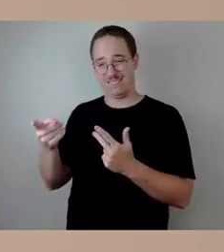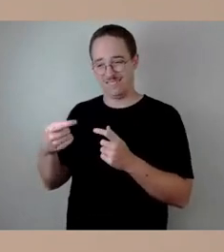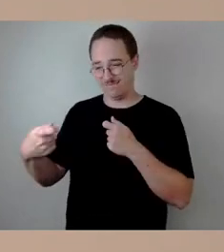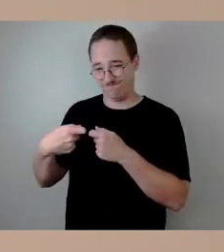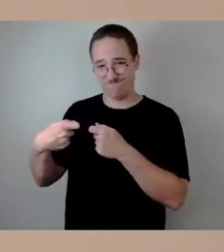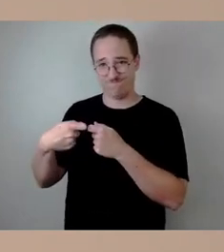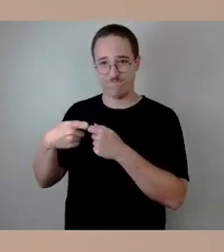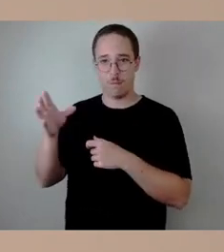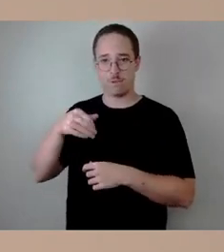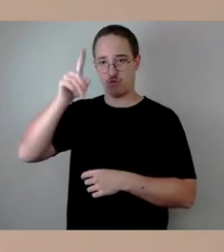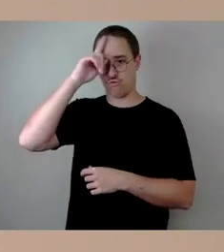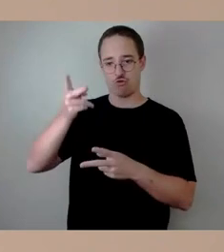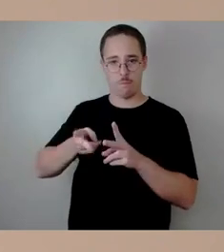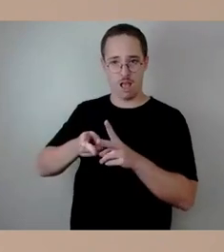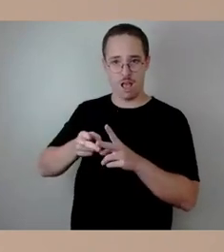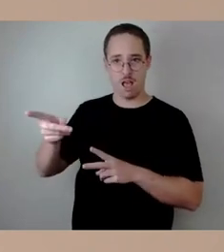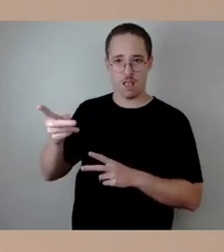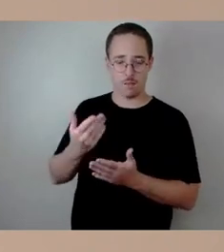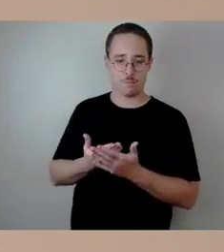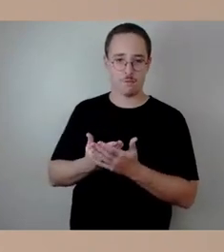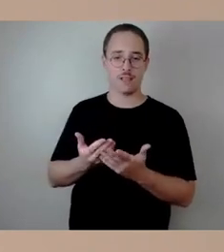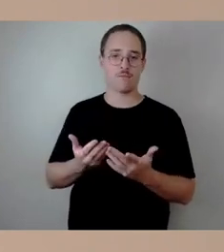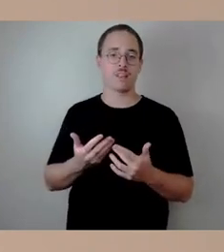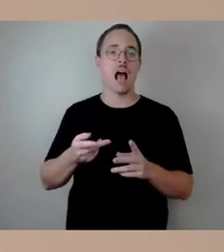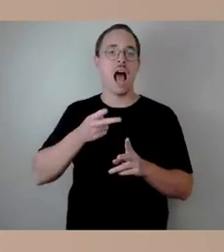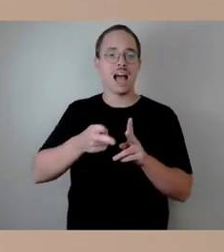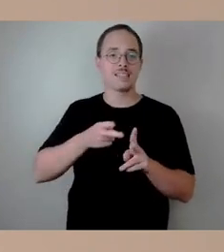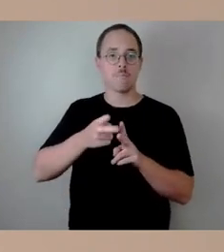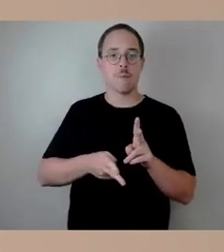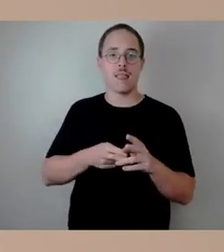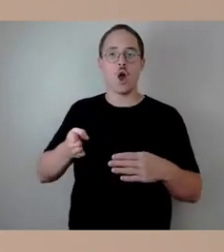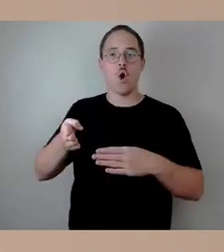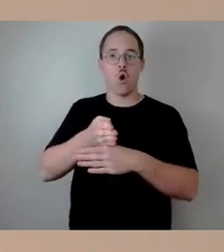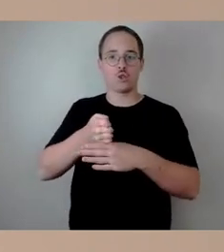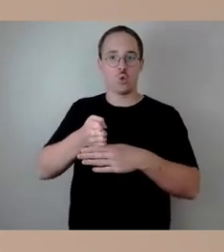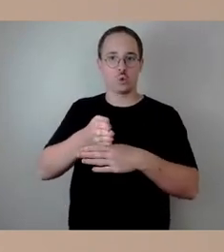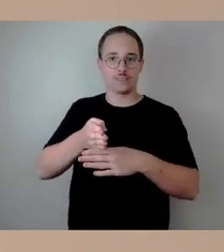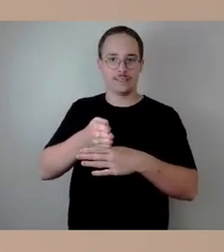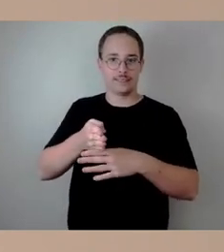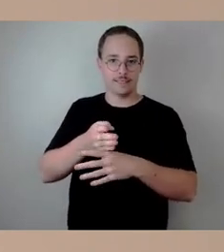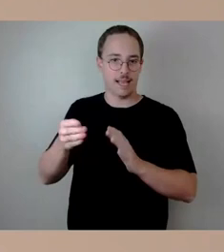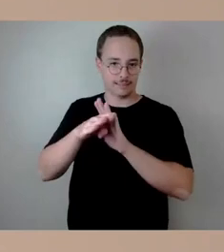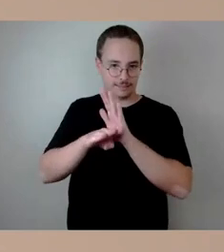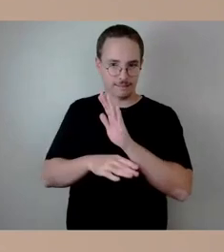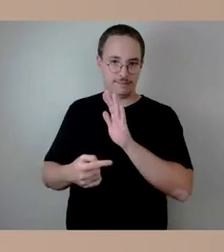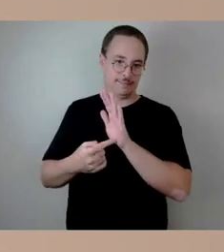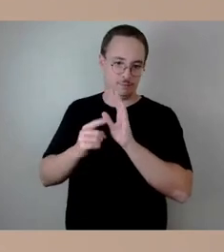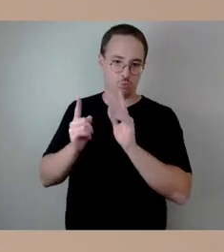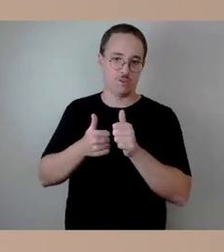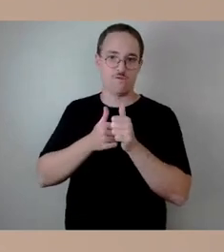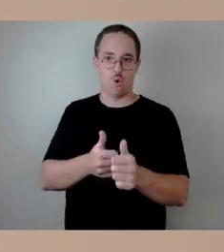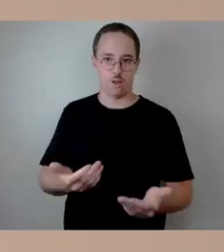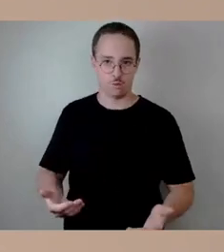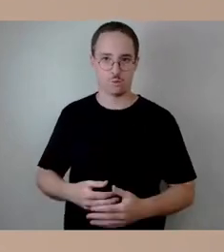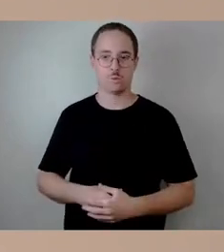und auch mit Blick auf Sperrpausen, die erforderlich sein werden. Und dafür haben auch unlängst